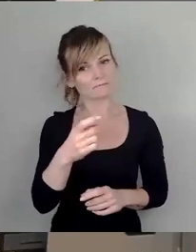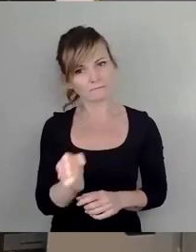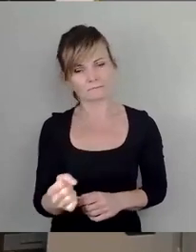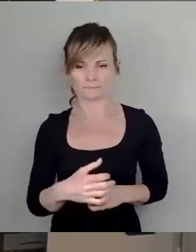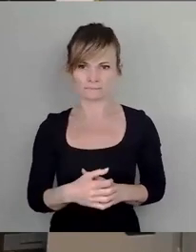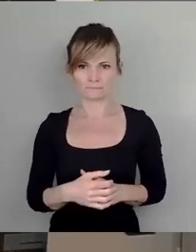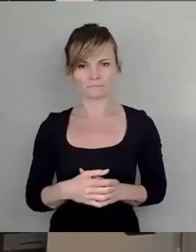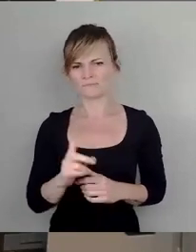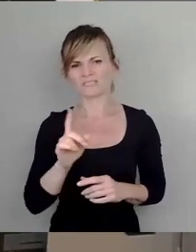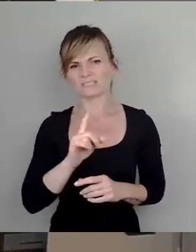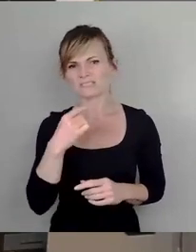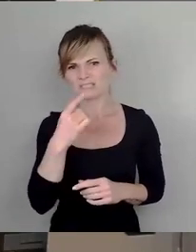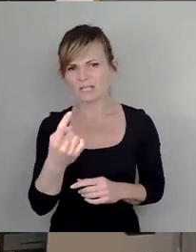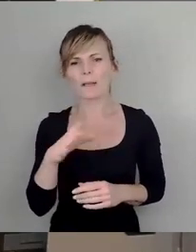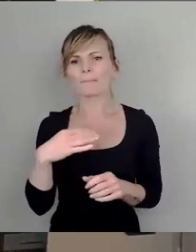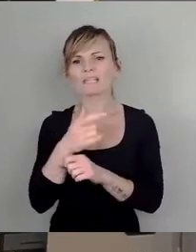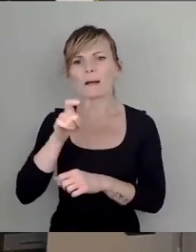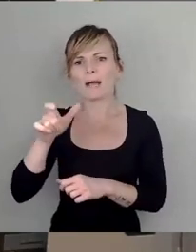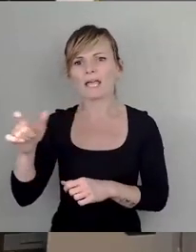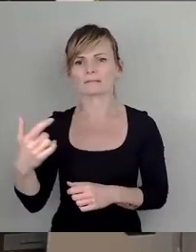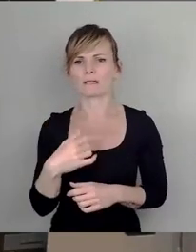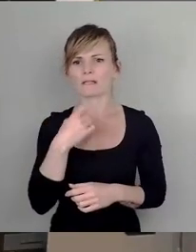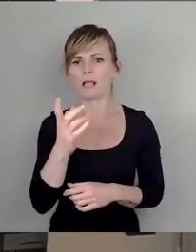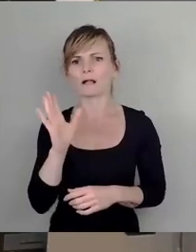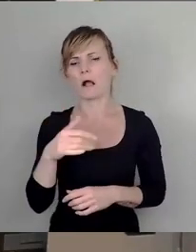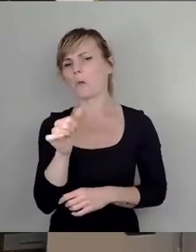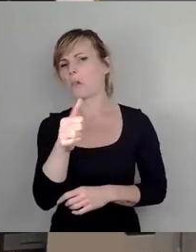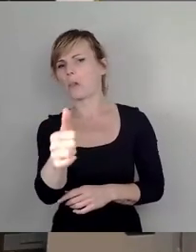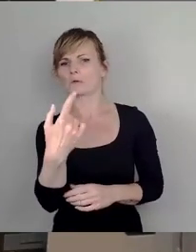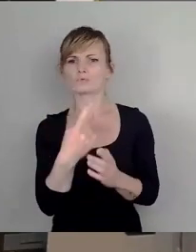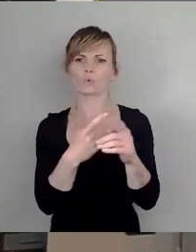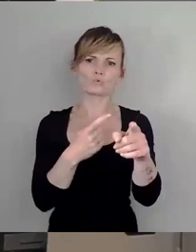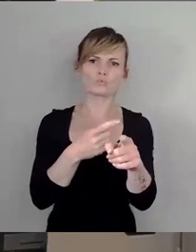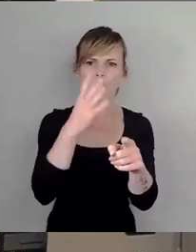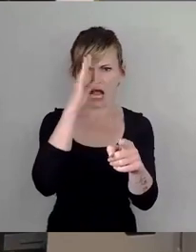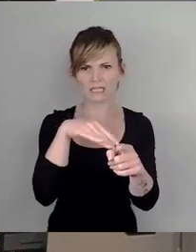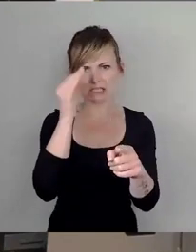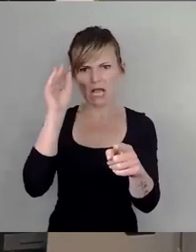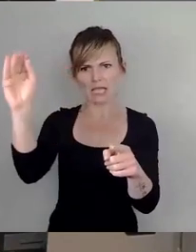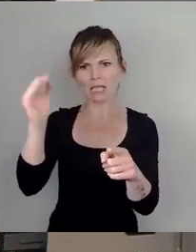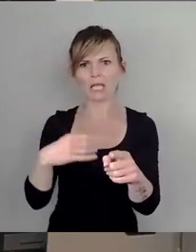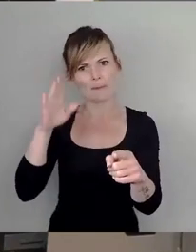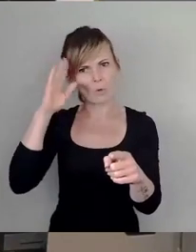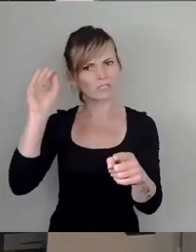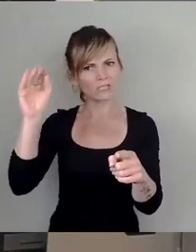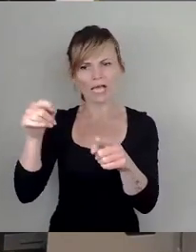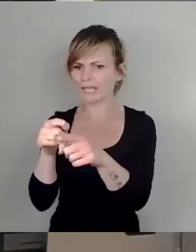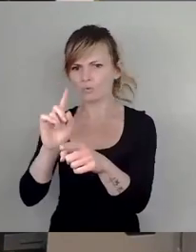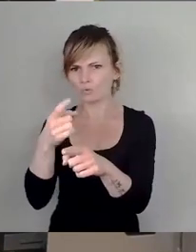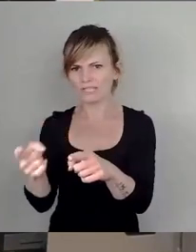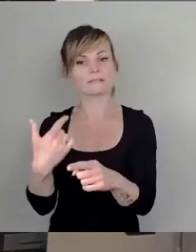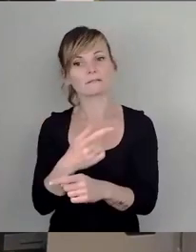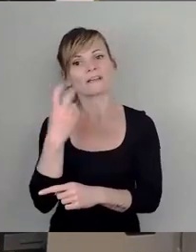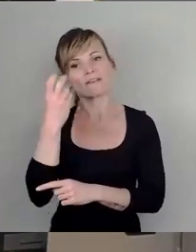zu tun, dass die Mitarbeiter nach Gutsherren A das machen, das glaube ich nicht, sondern nach juristischem Verstand, soweit dies möglich ist.